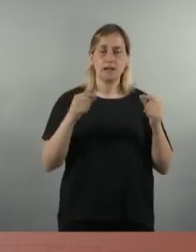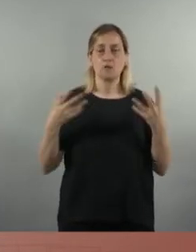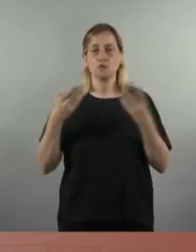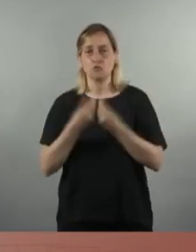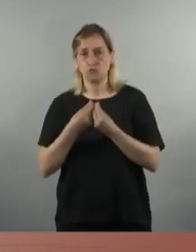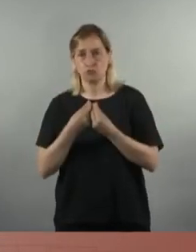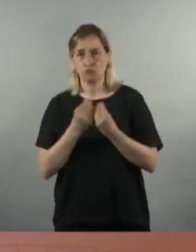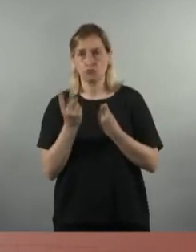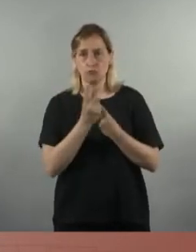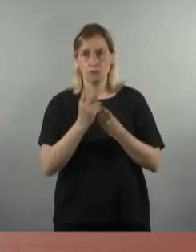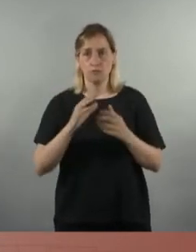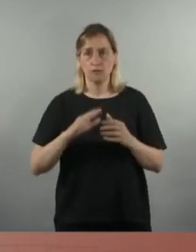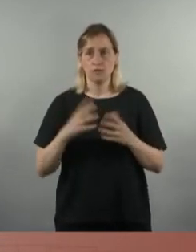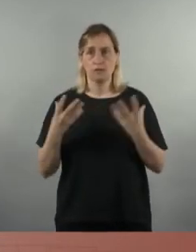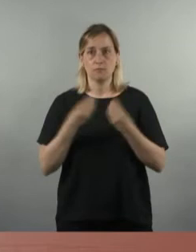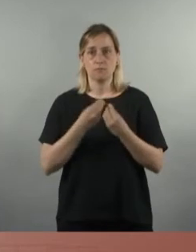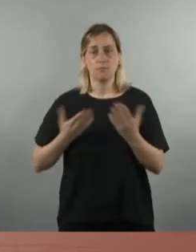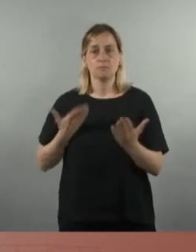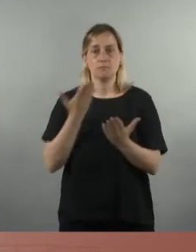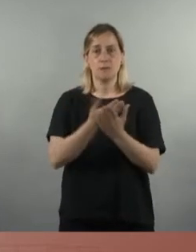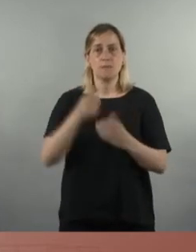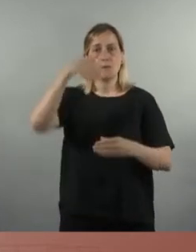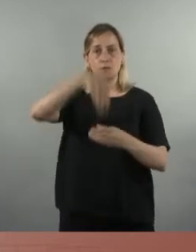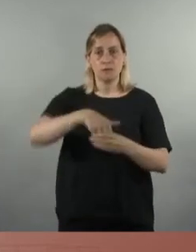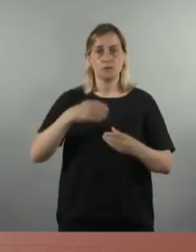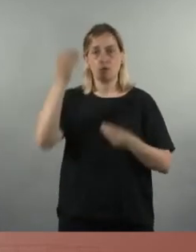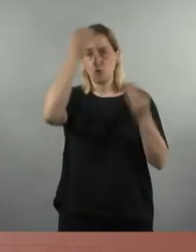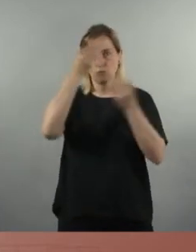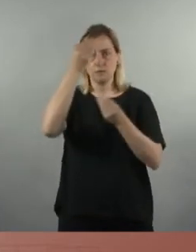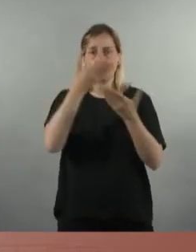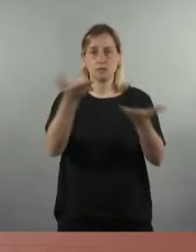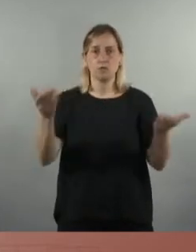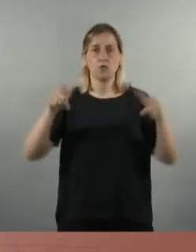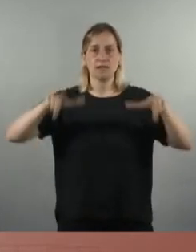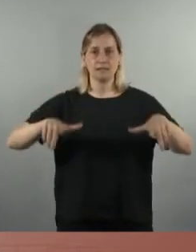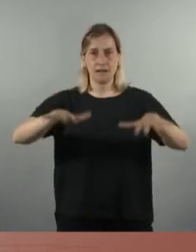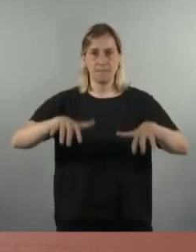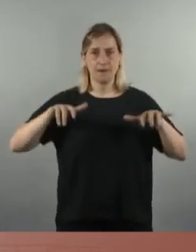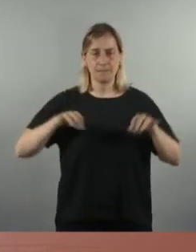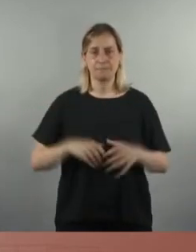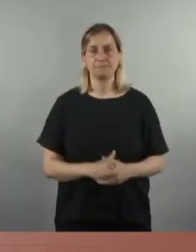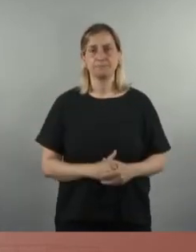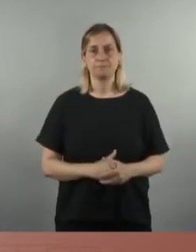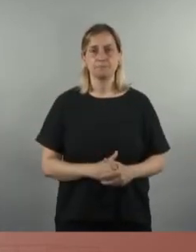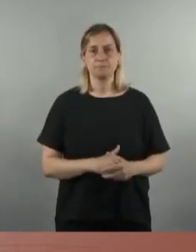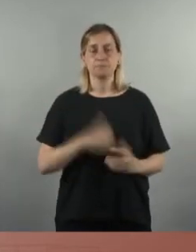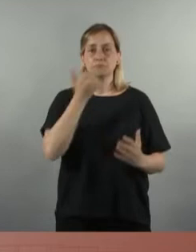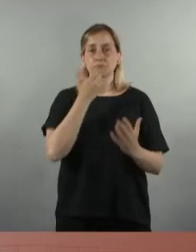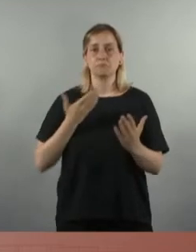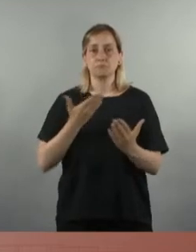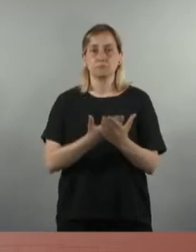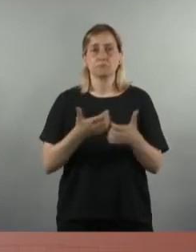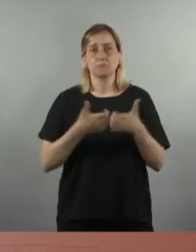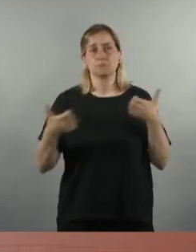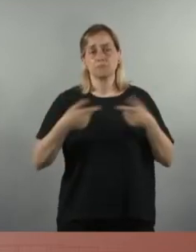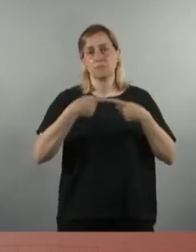Junts i que bé que els presentem per sotmetre a votació i a la consideració d'aquesta Càmera. Pel que fa a la moció, que no és